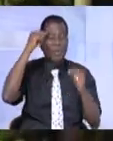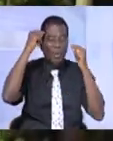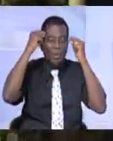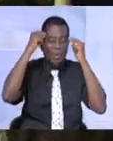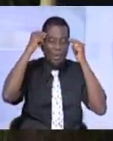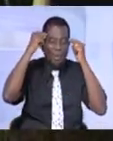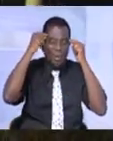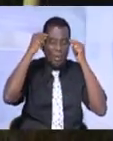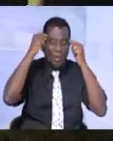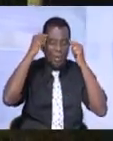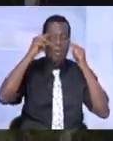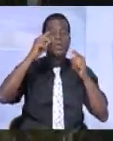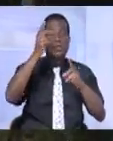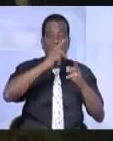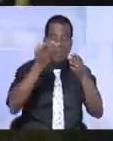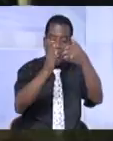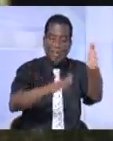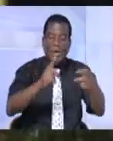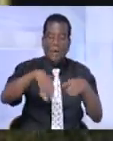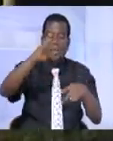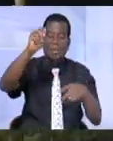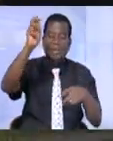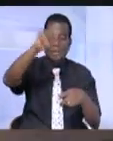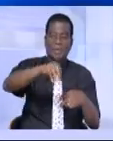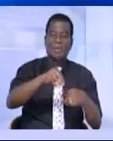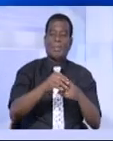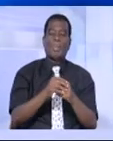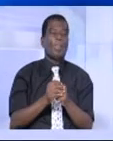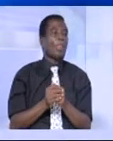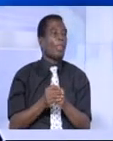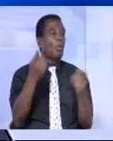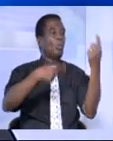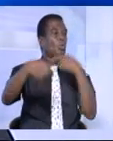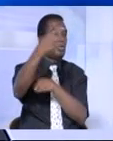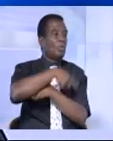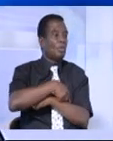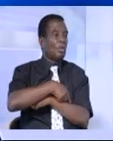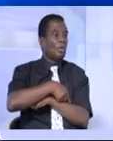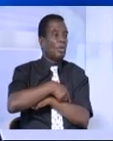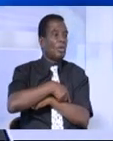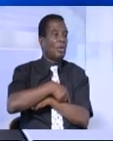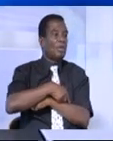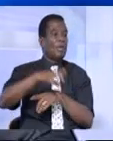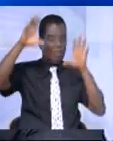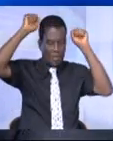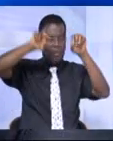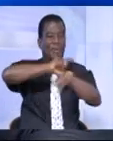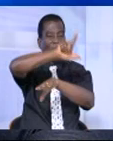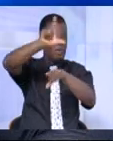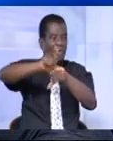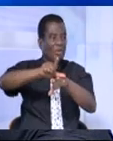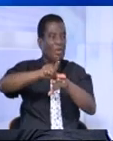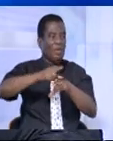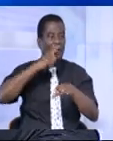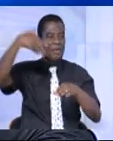de l'attaque terroriste de dimanche à Grand Bassam. Aujourd'hui, Hélène Johnson Sirleaf, la présidente du Libéria,